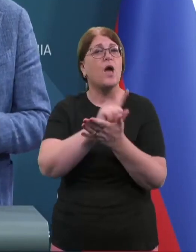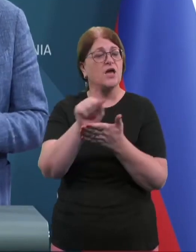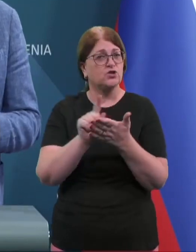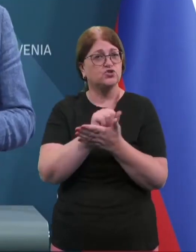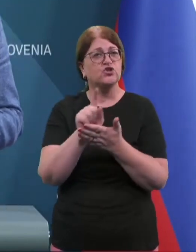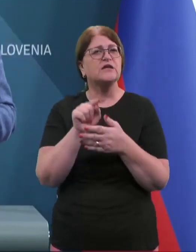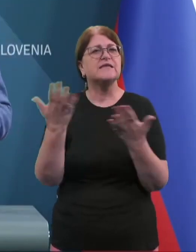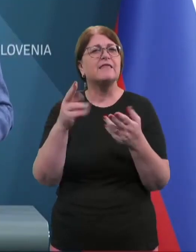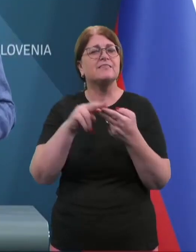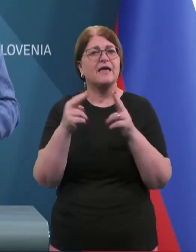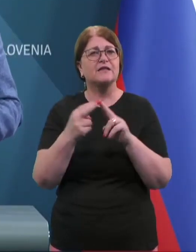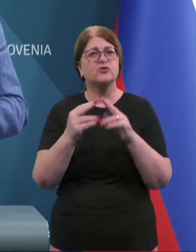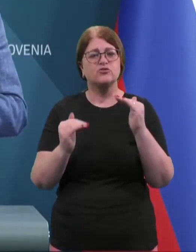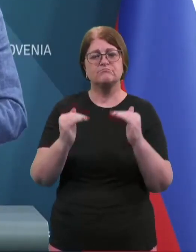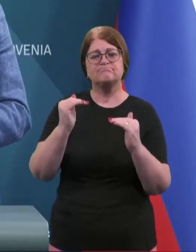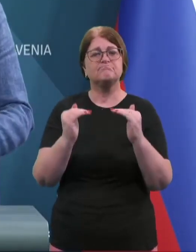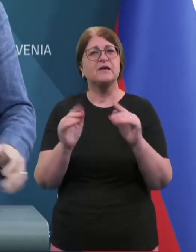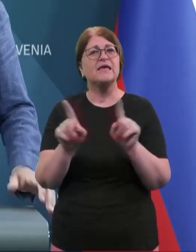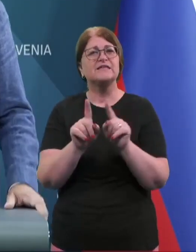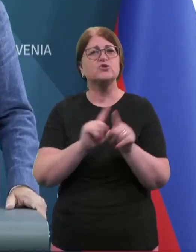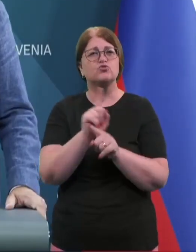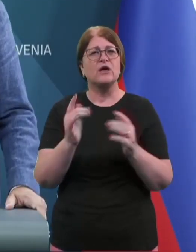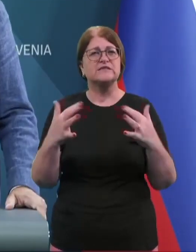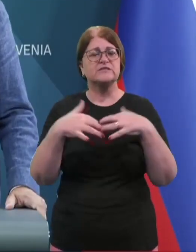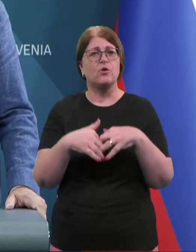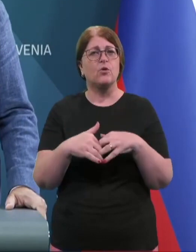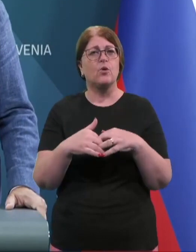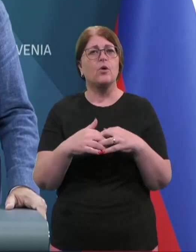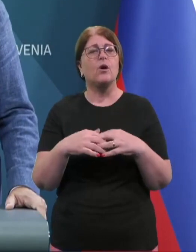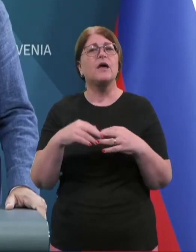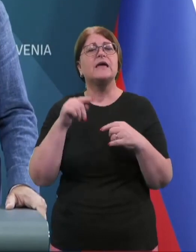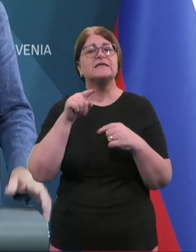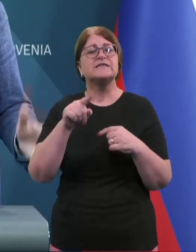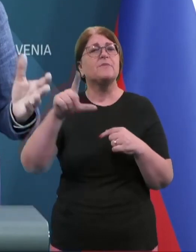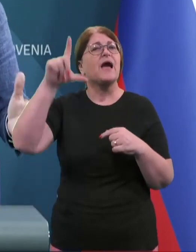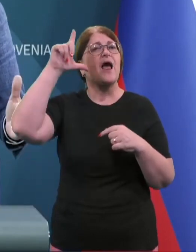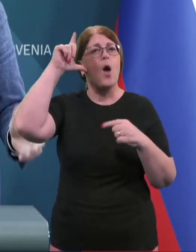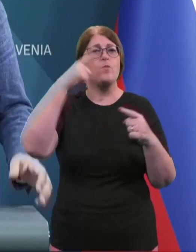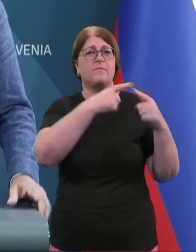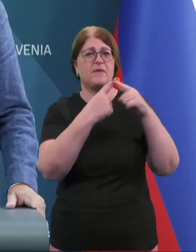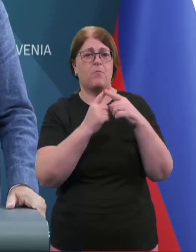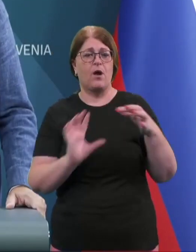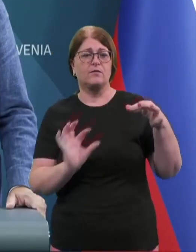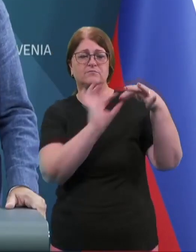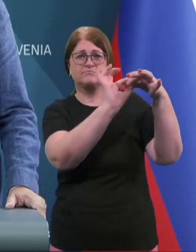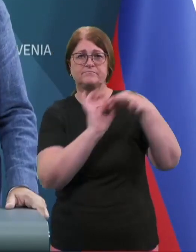ki je na nek način sovpada z krovnimi pogajanji, tako da se lahko